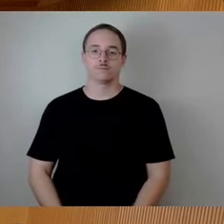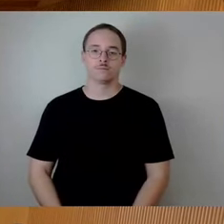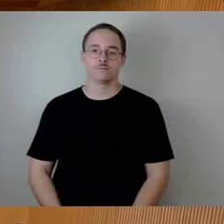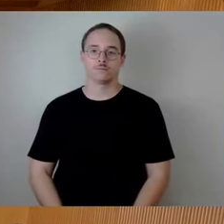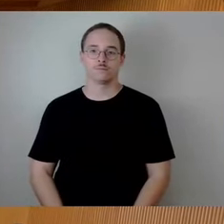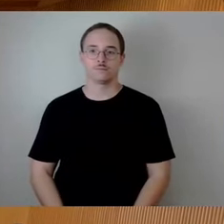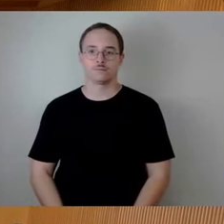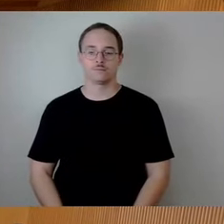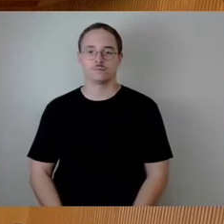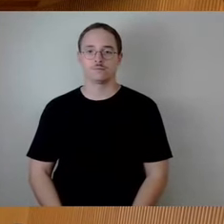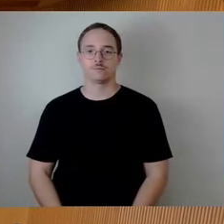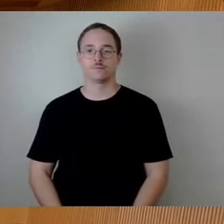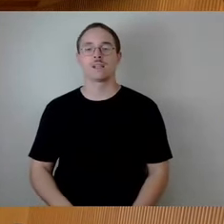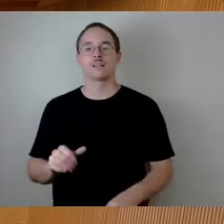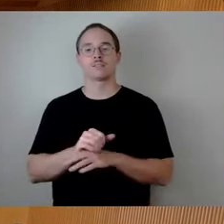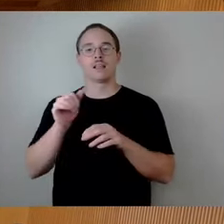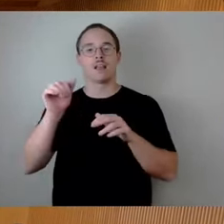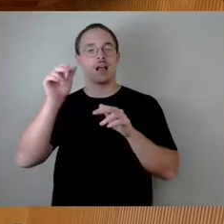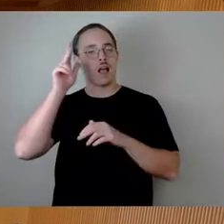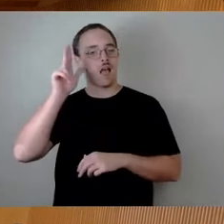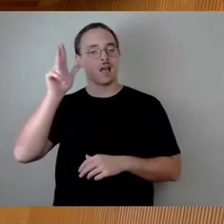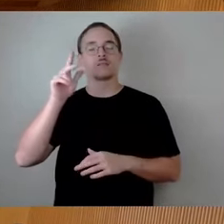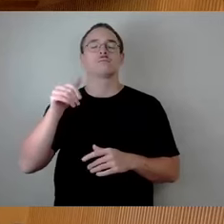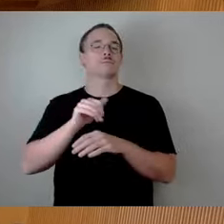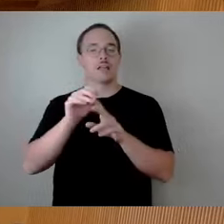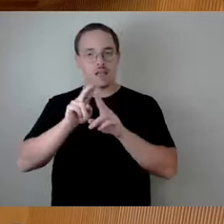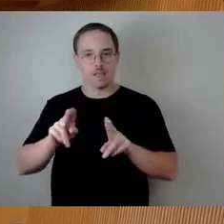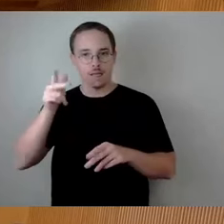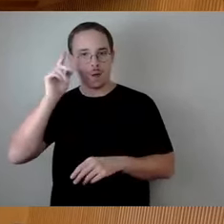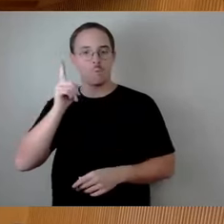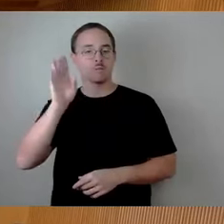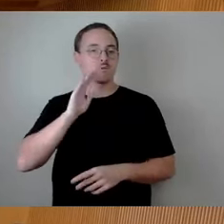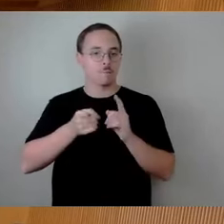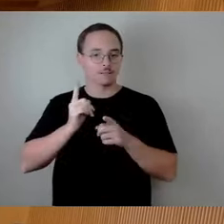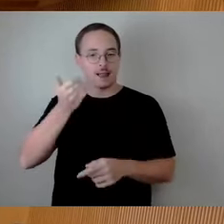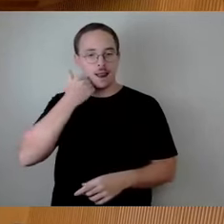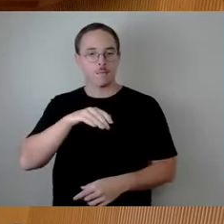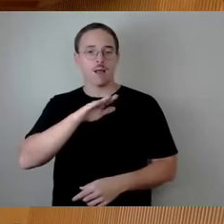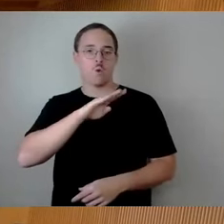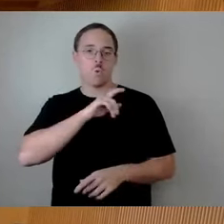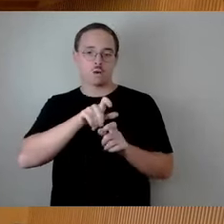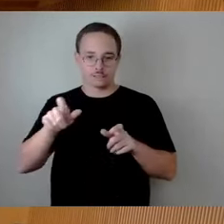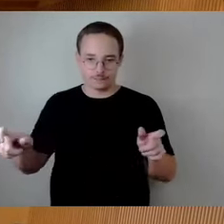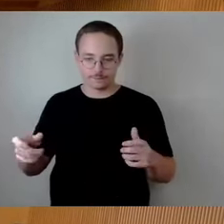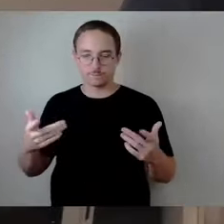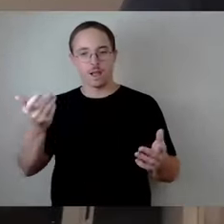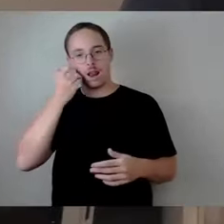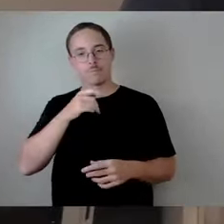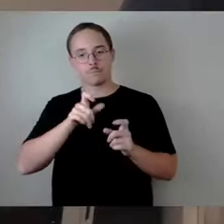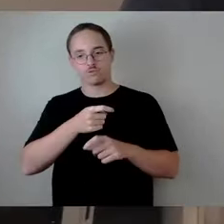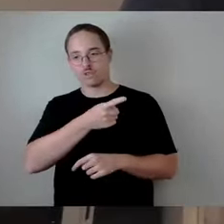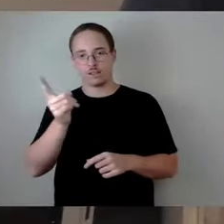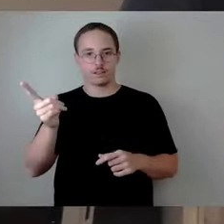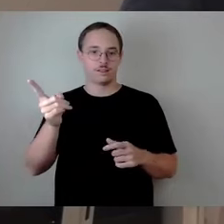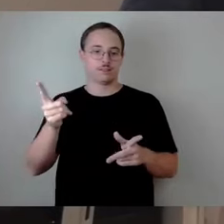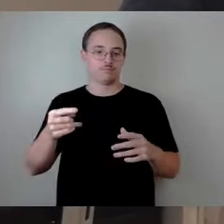Sehr geehrter Herr Oberbürgermeister, liebe Kolleginnen und Kollegen, liebe Menschen im Saal und draußen im Stream. Ich möchte mich nur auf